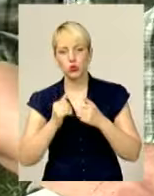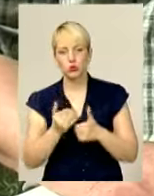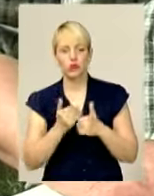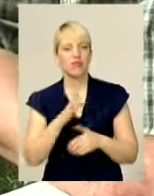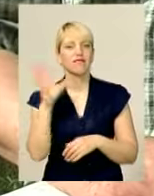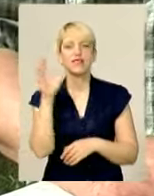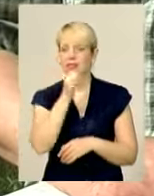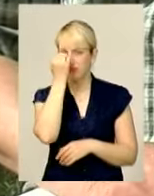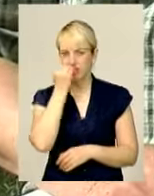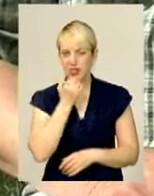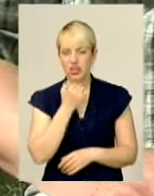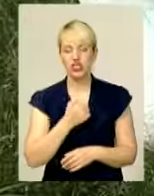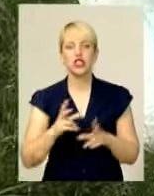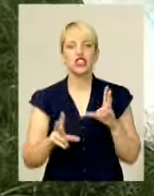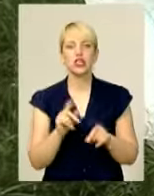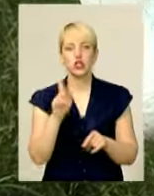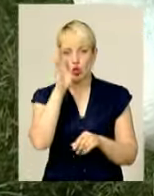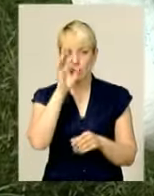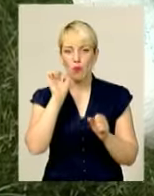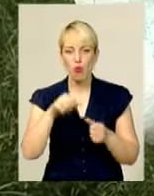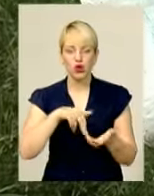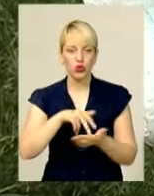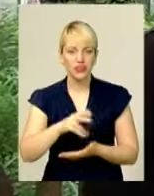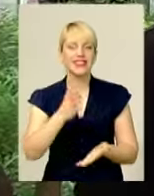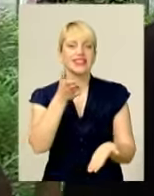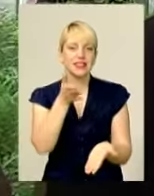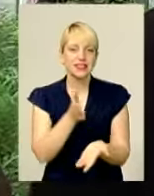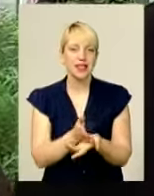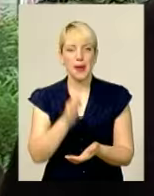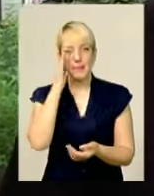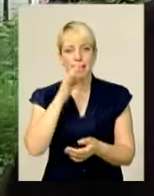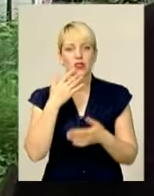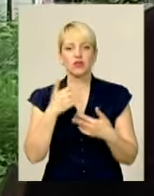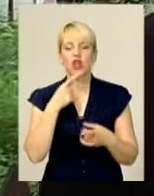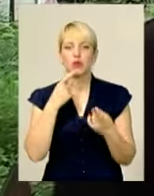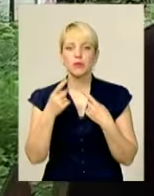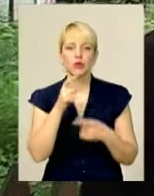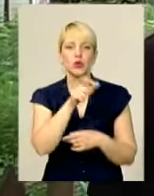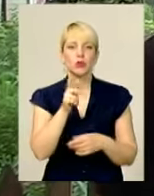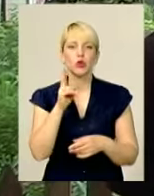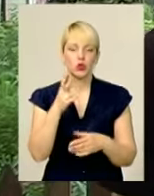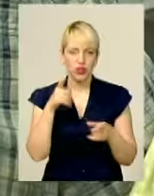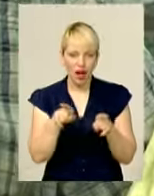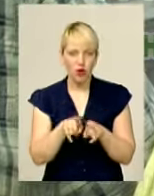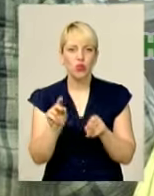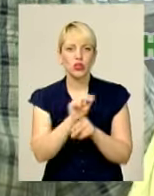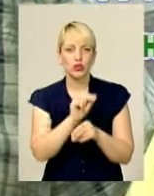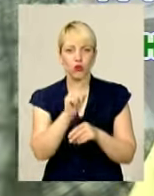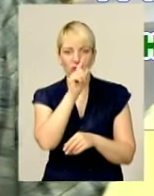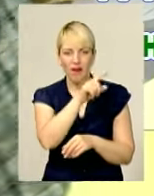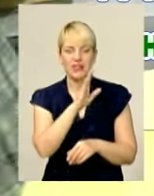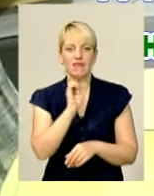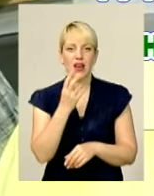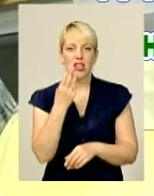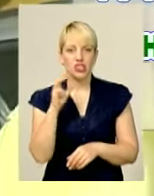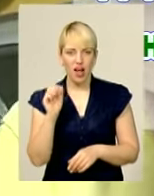Шанси на те, що хлопчик зможе ходити, дійсно є. Батько розповідає, вже спілкувався з людьми, котрі теж проходили реабілітацію у